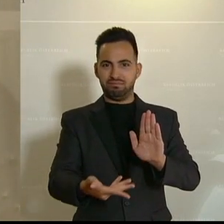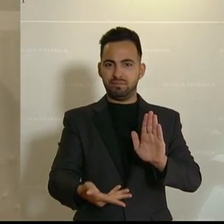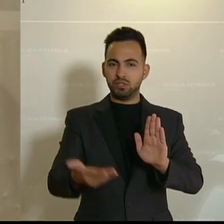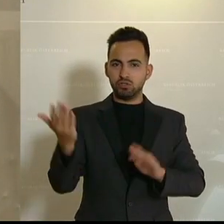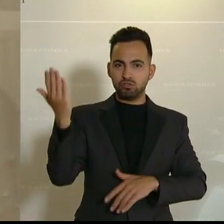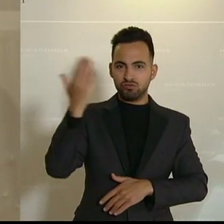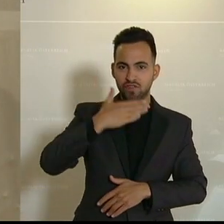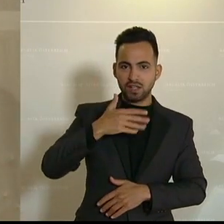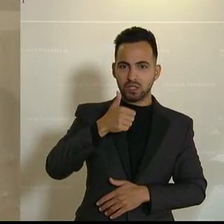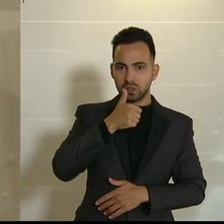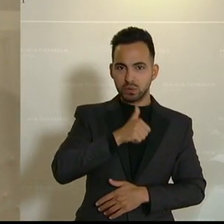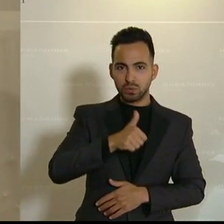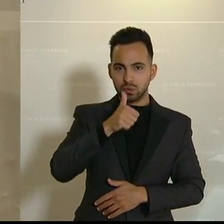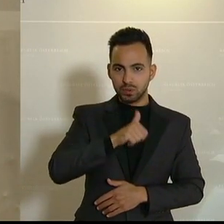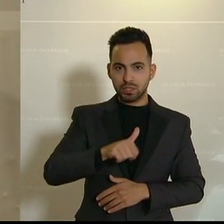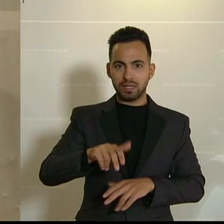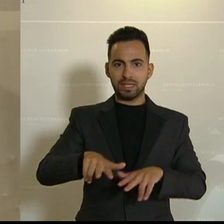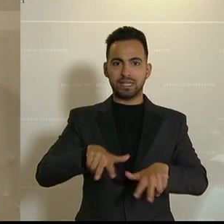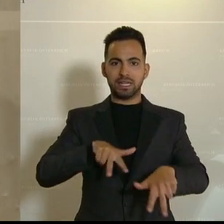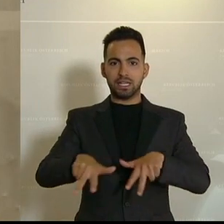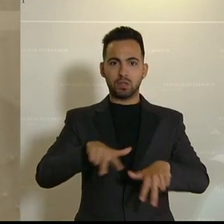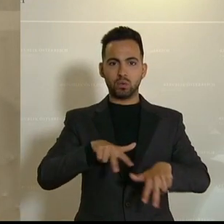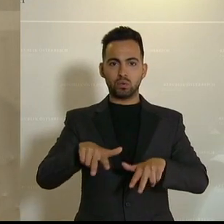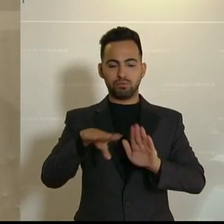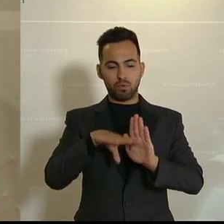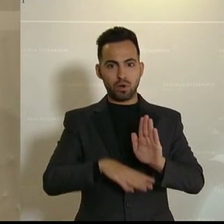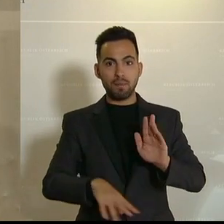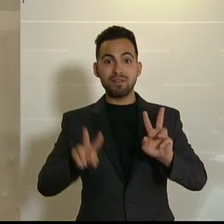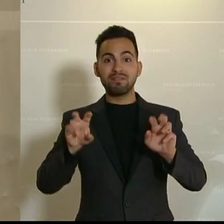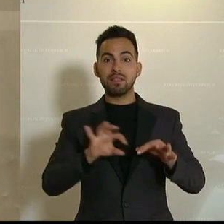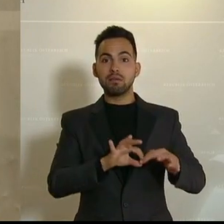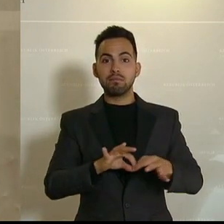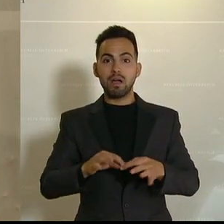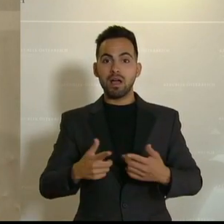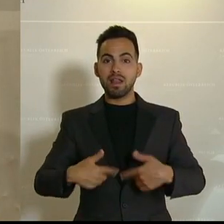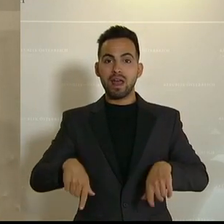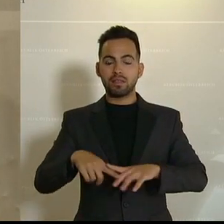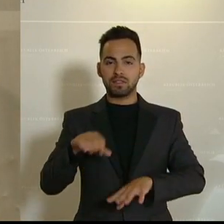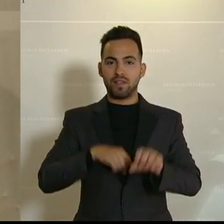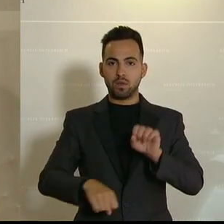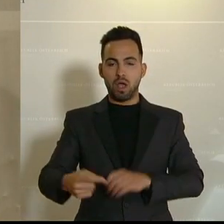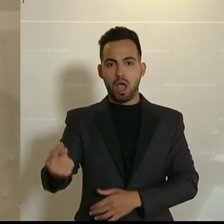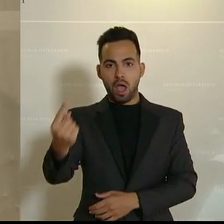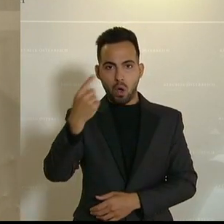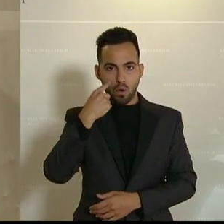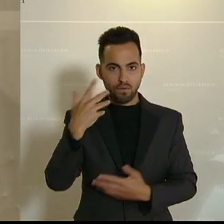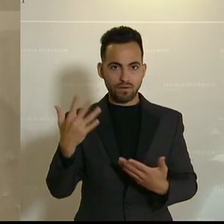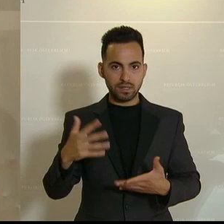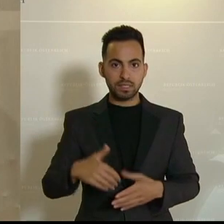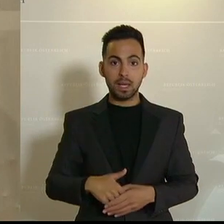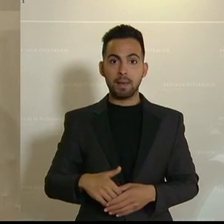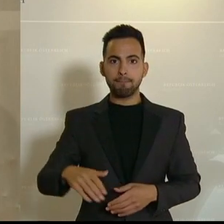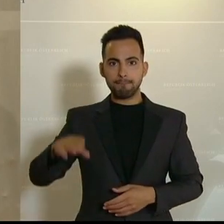-grüne Regierungsprogramm zur Landesverteidigung durchliest, dann fällt auf, von militärischer